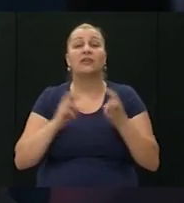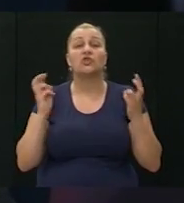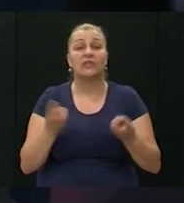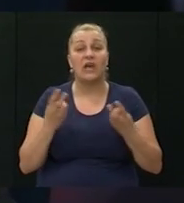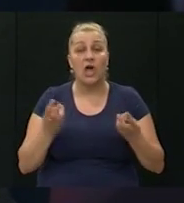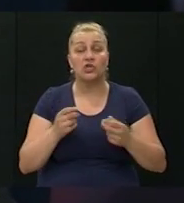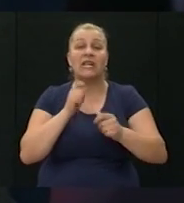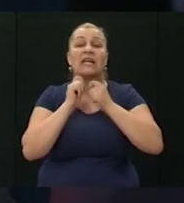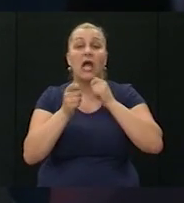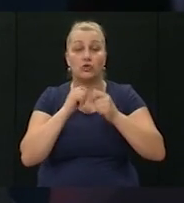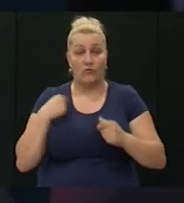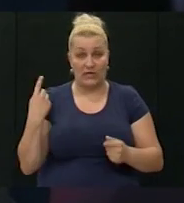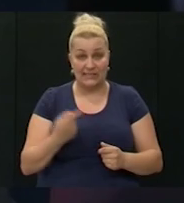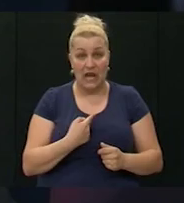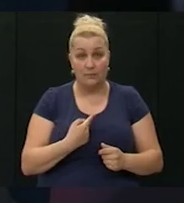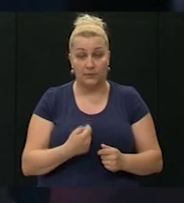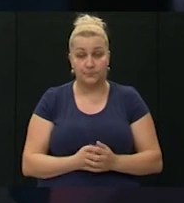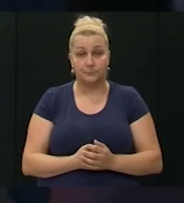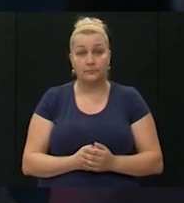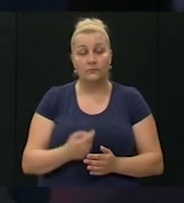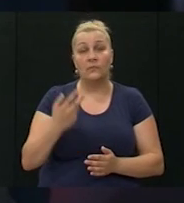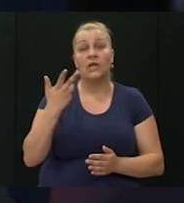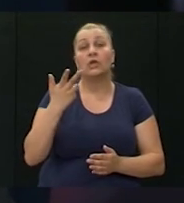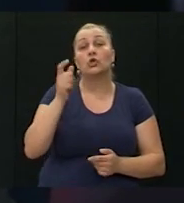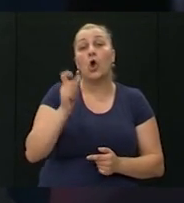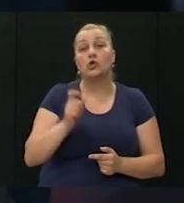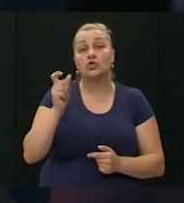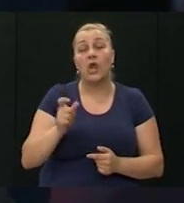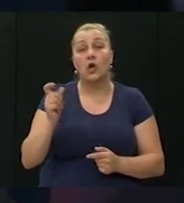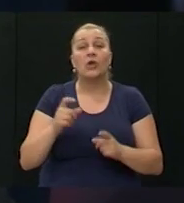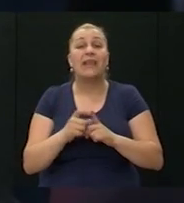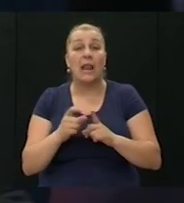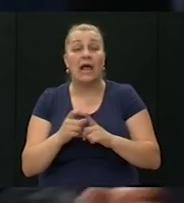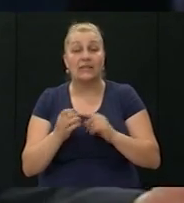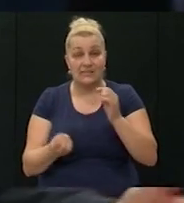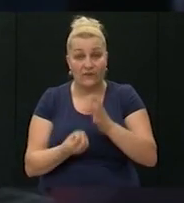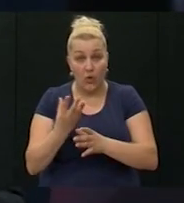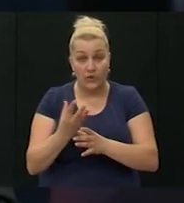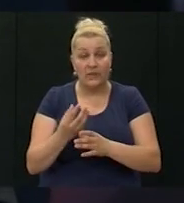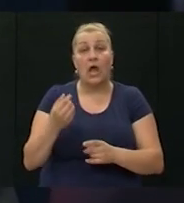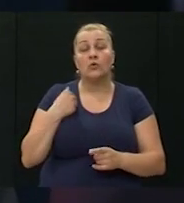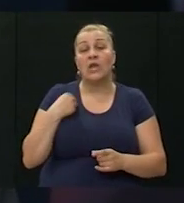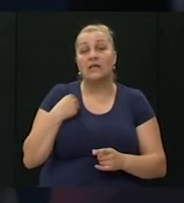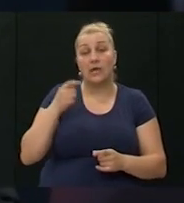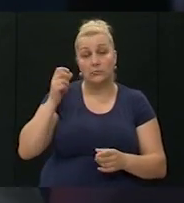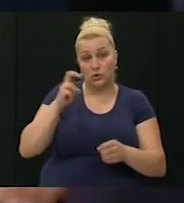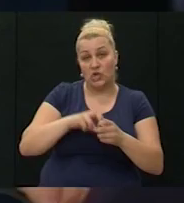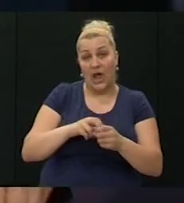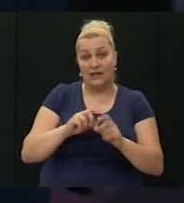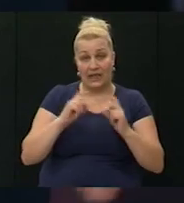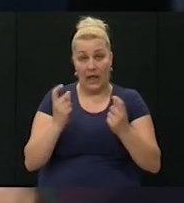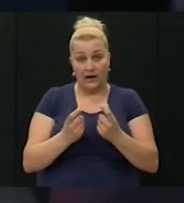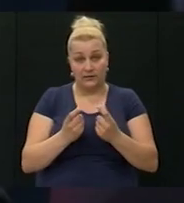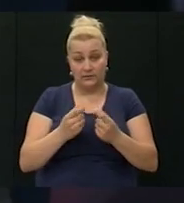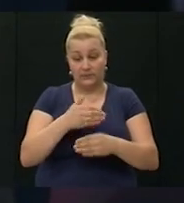traži razgovore sa nama. Trošlano delegaciju se formira iz brigade i ja sam član delegacije. Mi idemo na pola